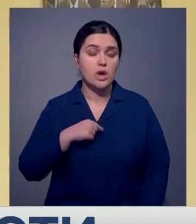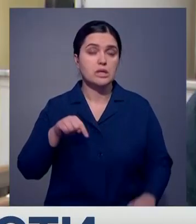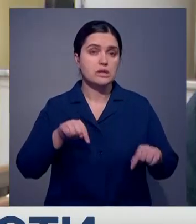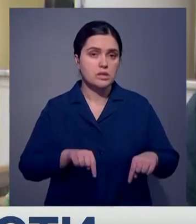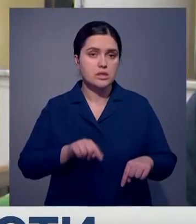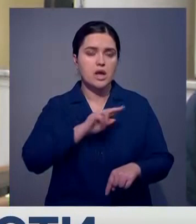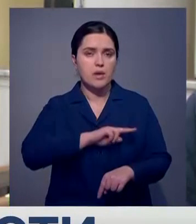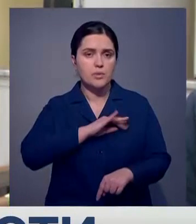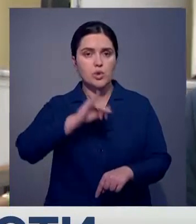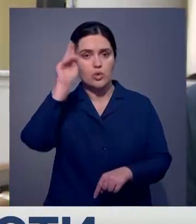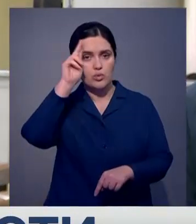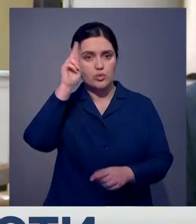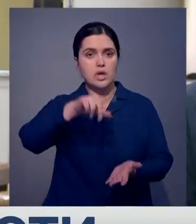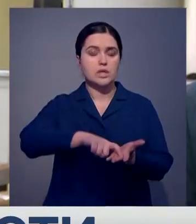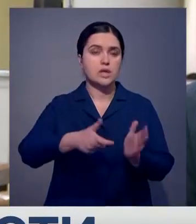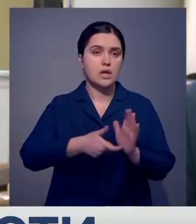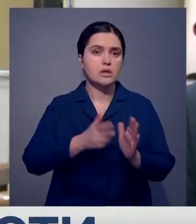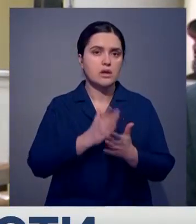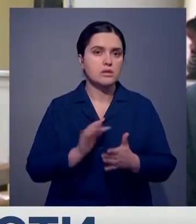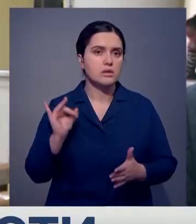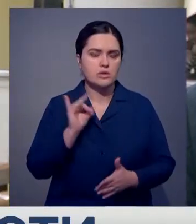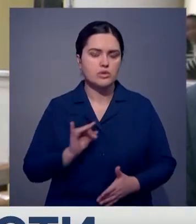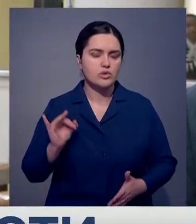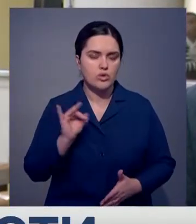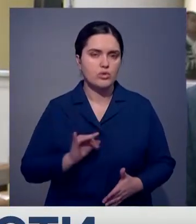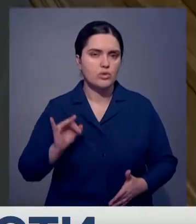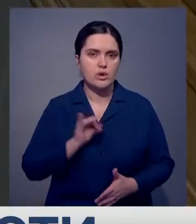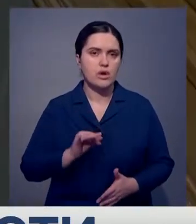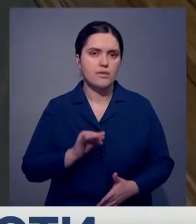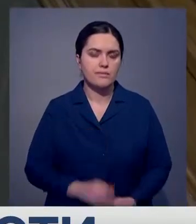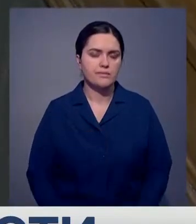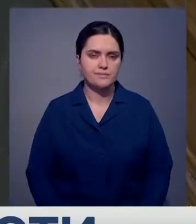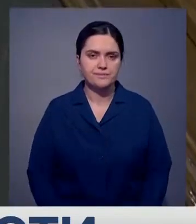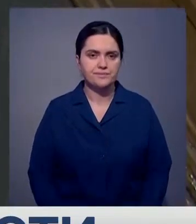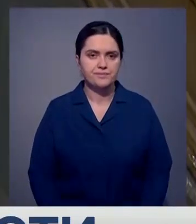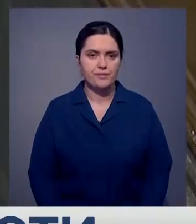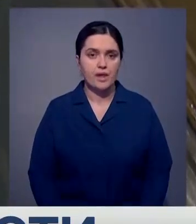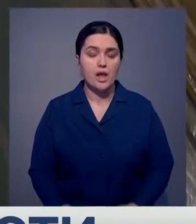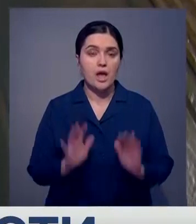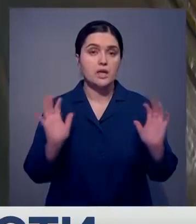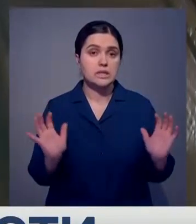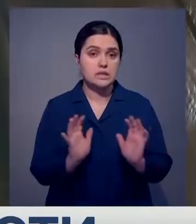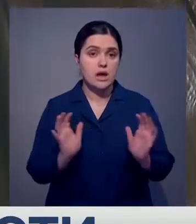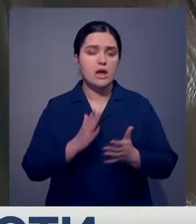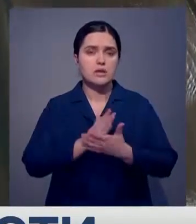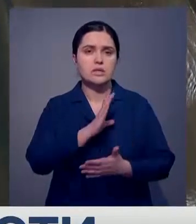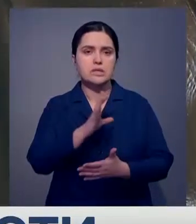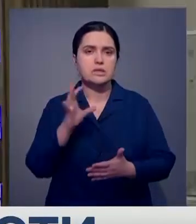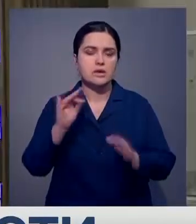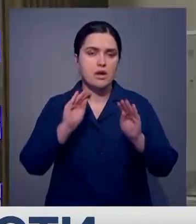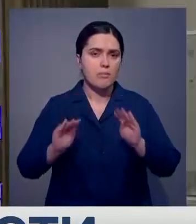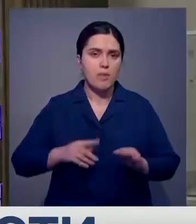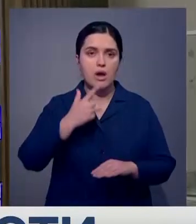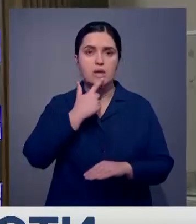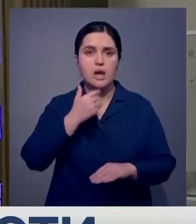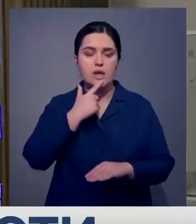учатся в этом здании, стены которого пропитаны историей нашей страны. Несмотря на сохранившиеся элементы советского декора, красные